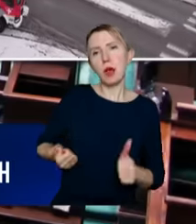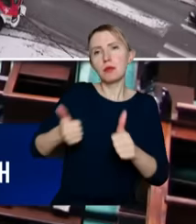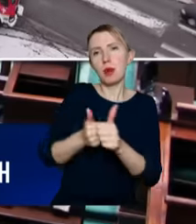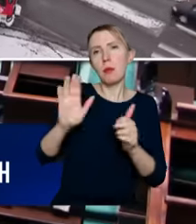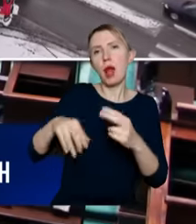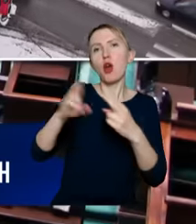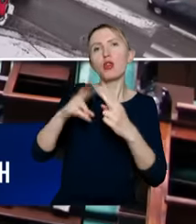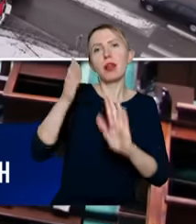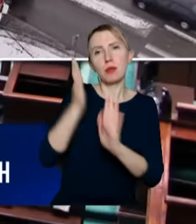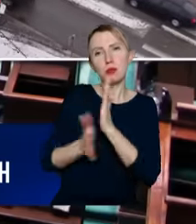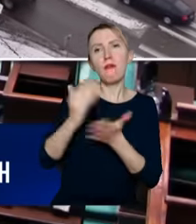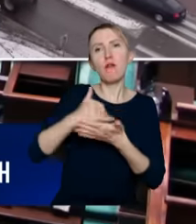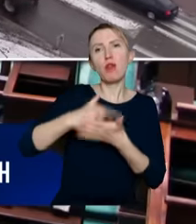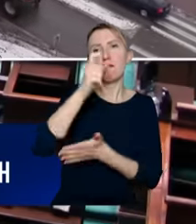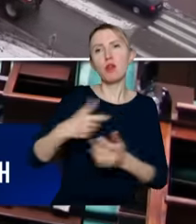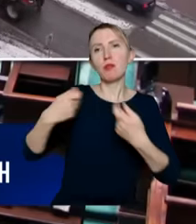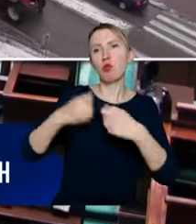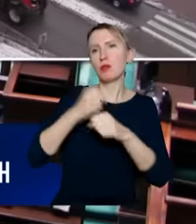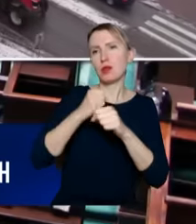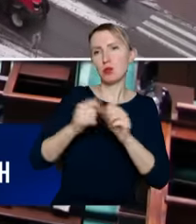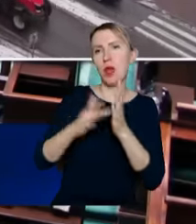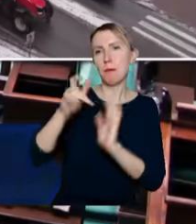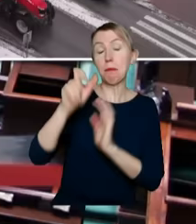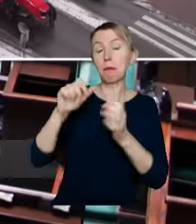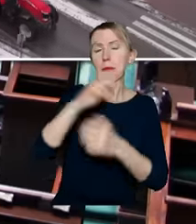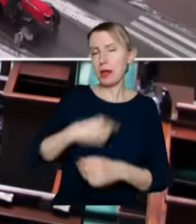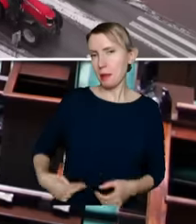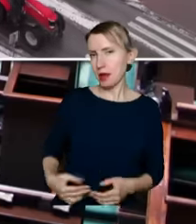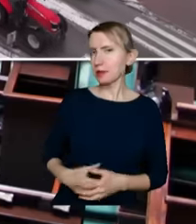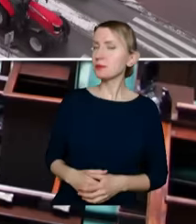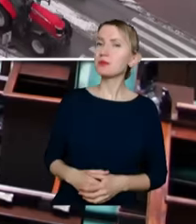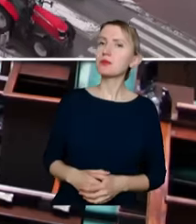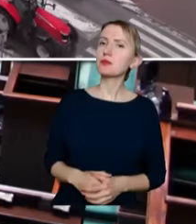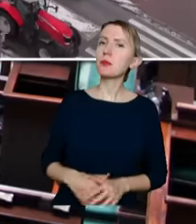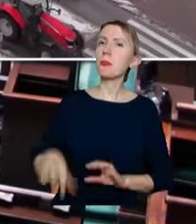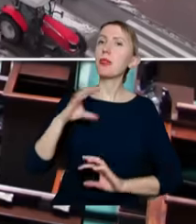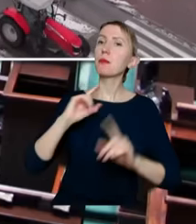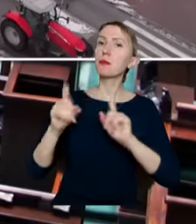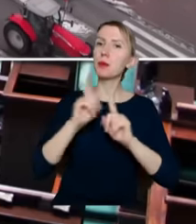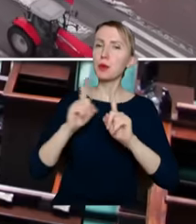premierem. No co by, co by się nie zadziało? Panie Redaktorze, drodzy Państwo. Były rozmowy bodajże